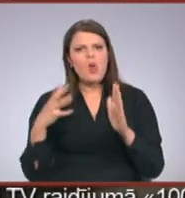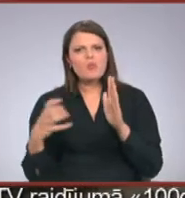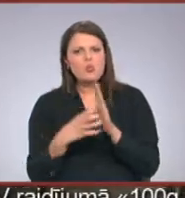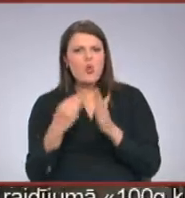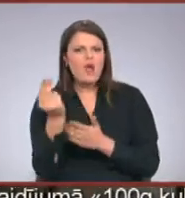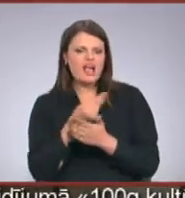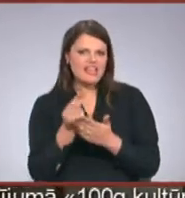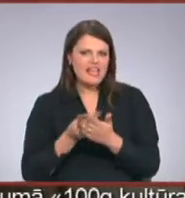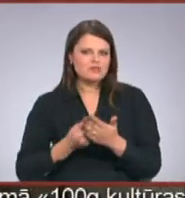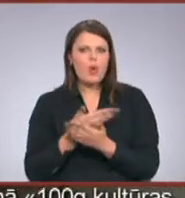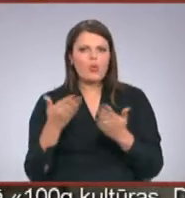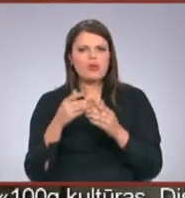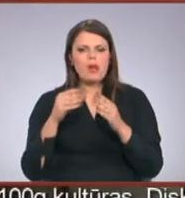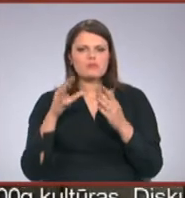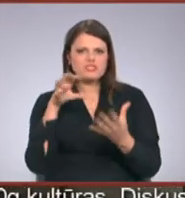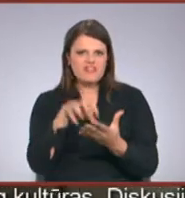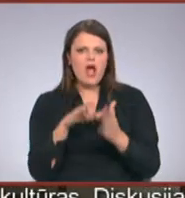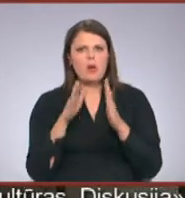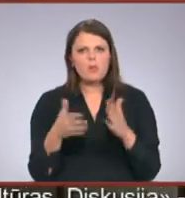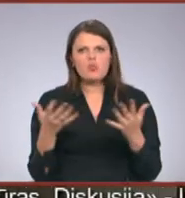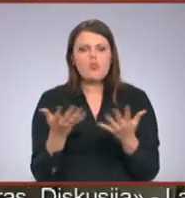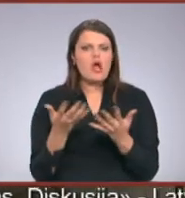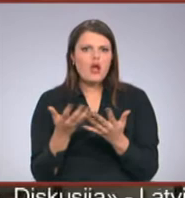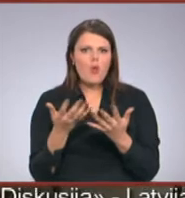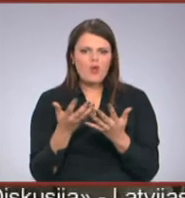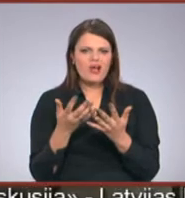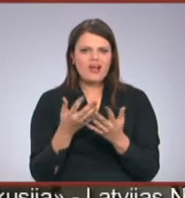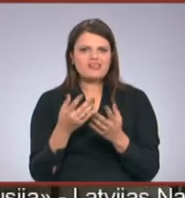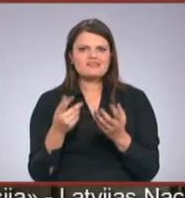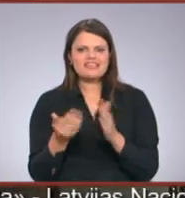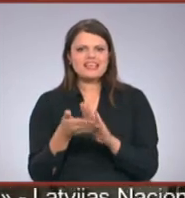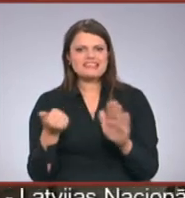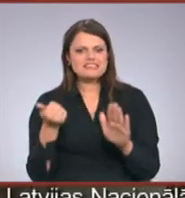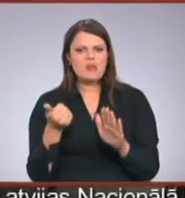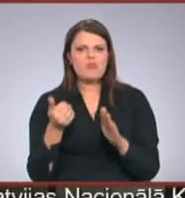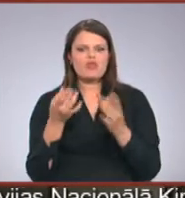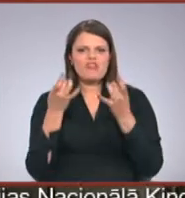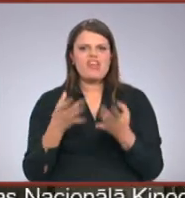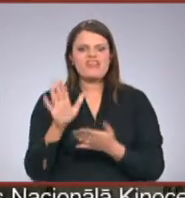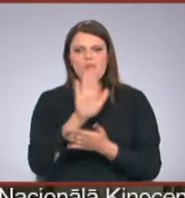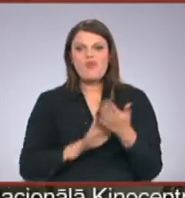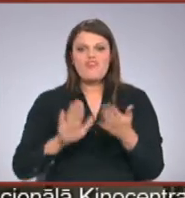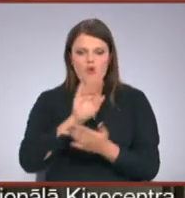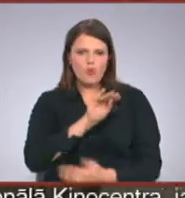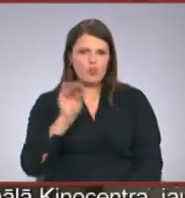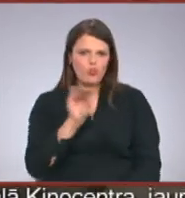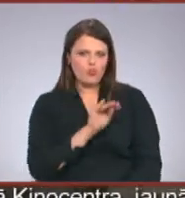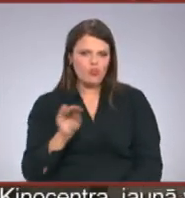ilustrētas, kurām uzvāk nedot dievus, būs kaut kas, atskaitot viendabīgu fonu un burtas.